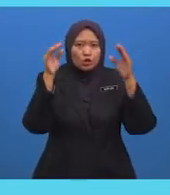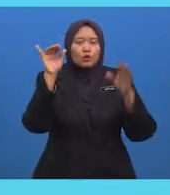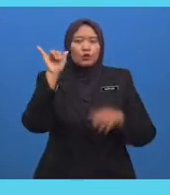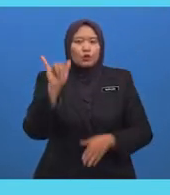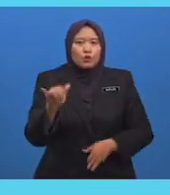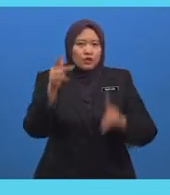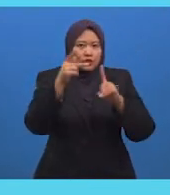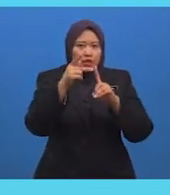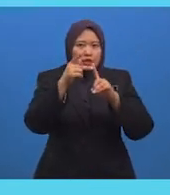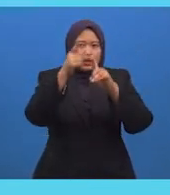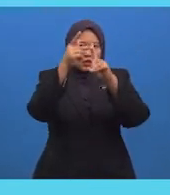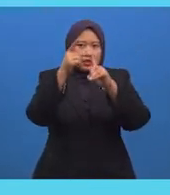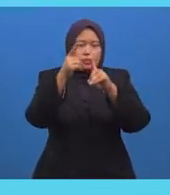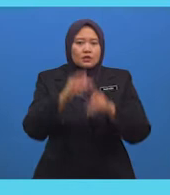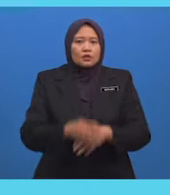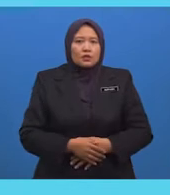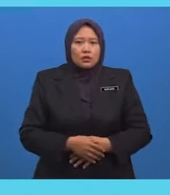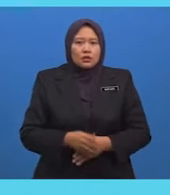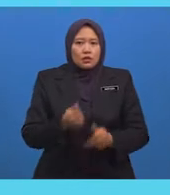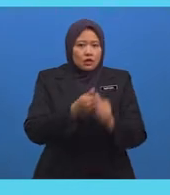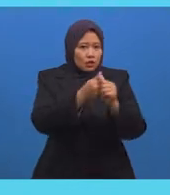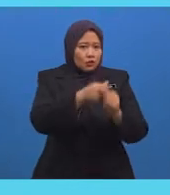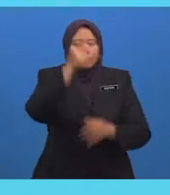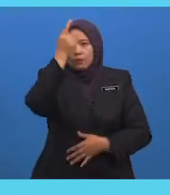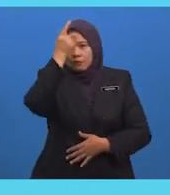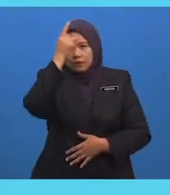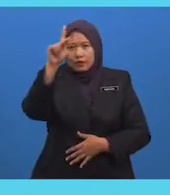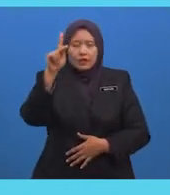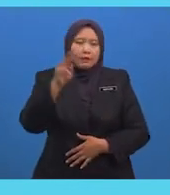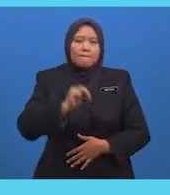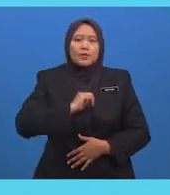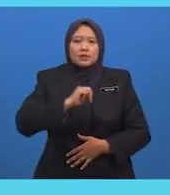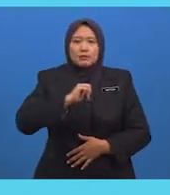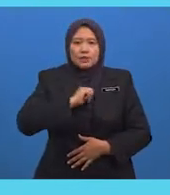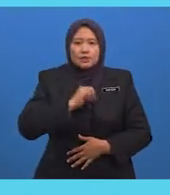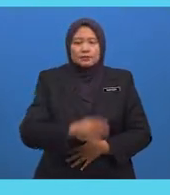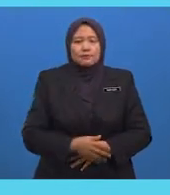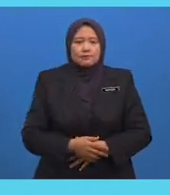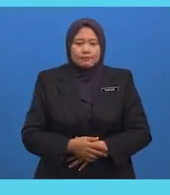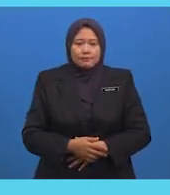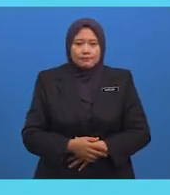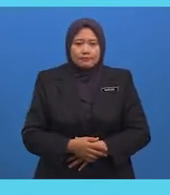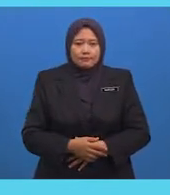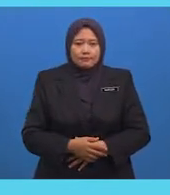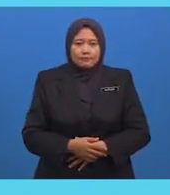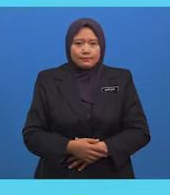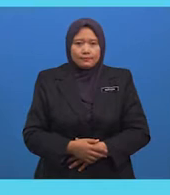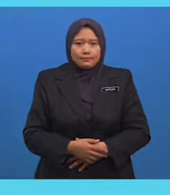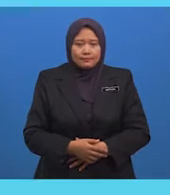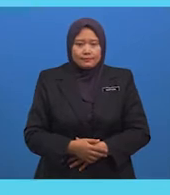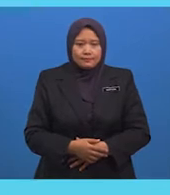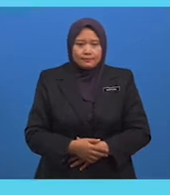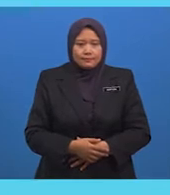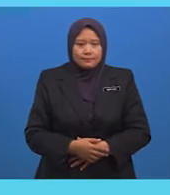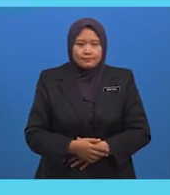Para Pelajar Sekalian Kemuncak Kepada Perkembangan Institusi Pendidikan Islam Secara Formal Di